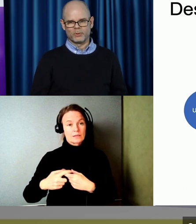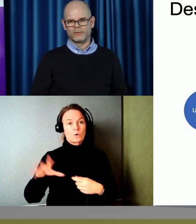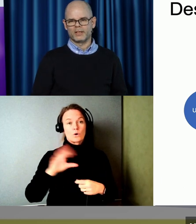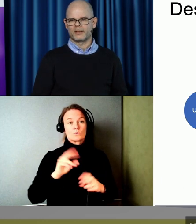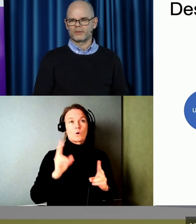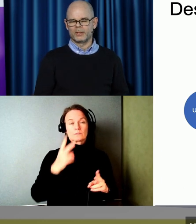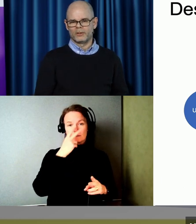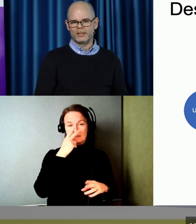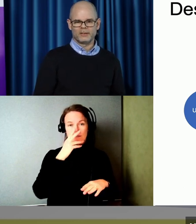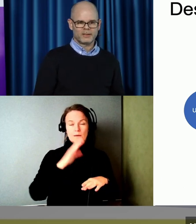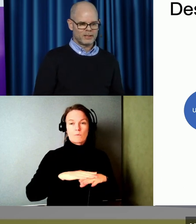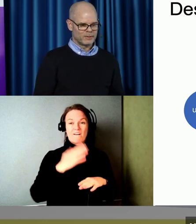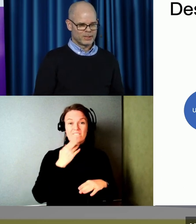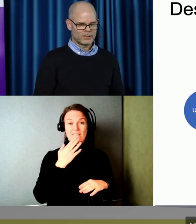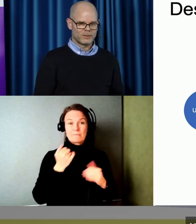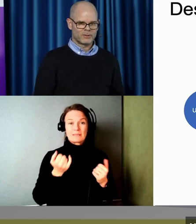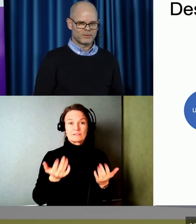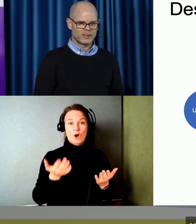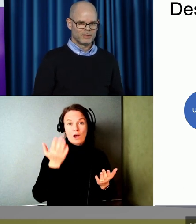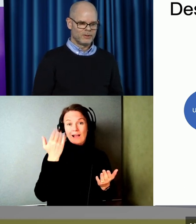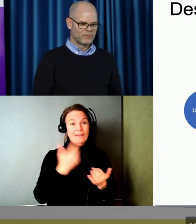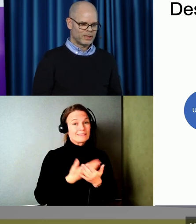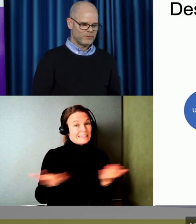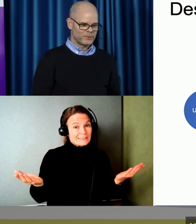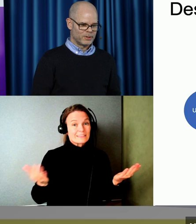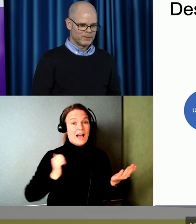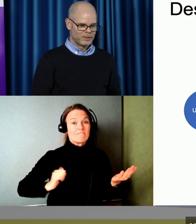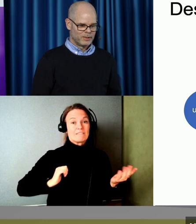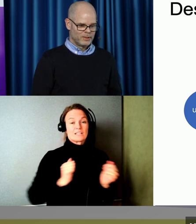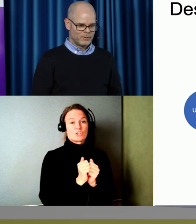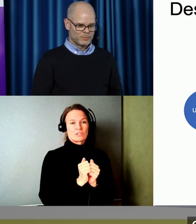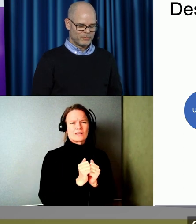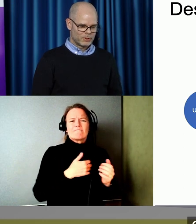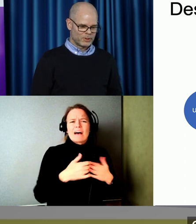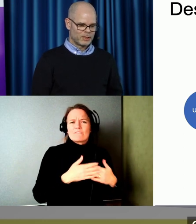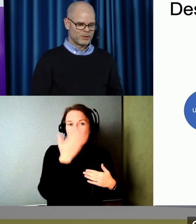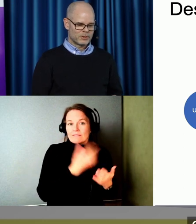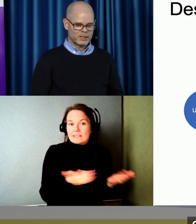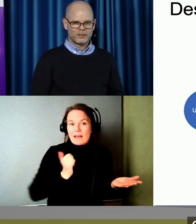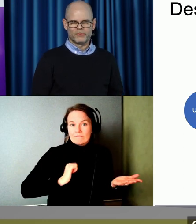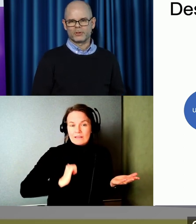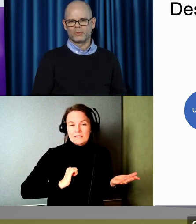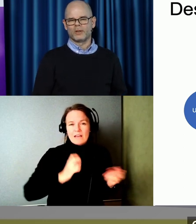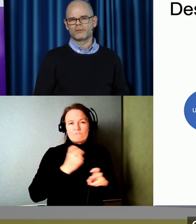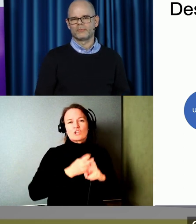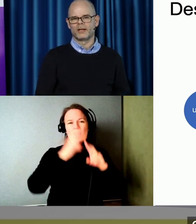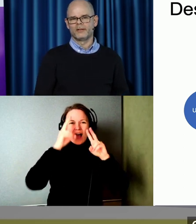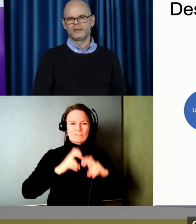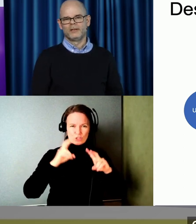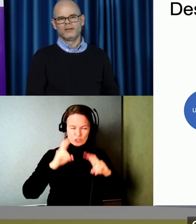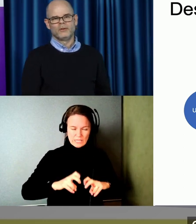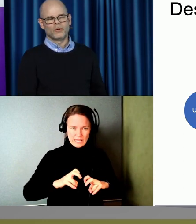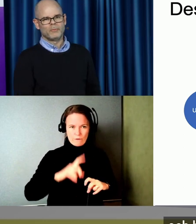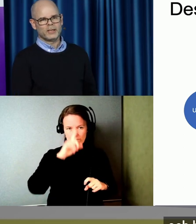tittar på vilka som idag inte kan använda saker och ting. Och varför. Och att man försöker analysera och förstå de